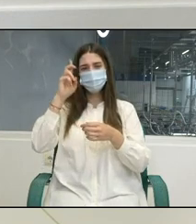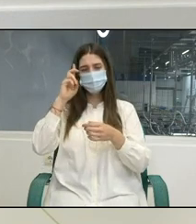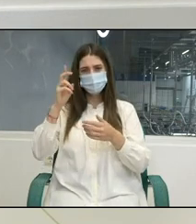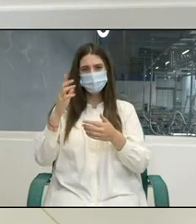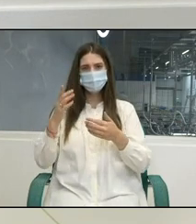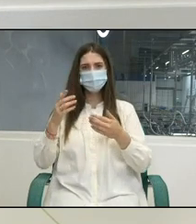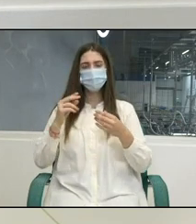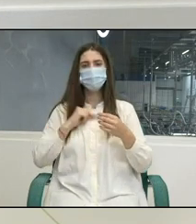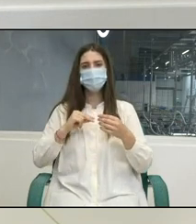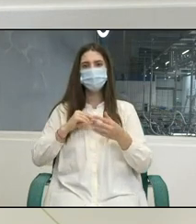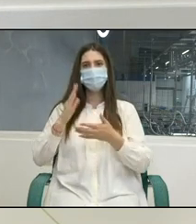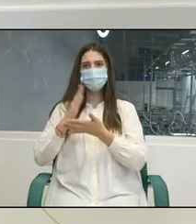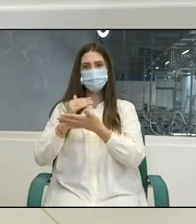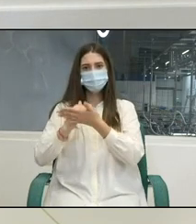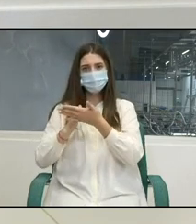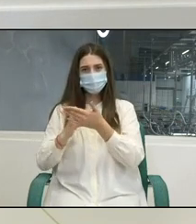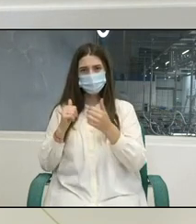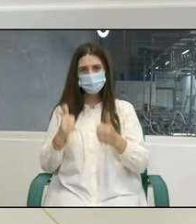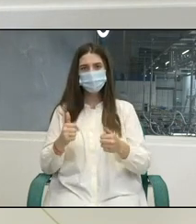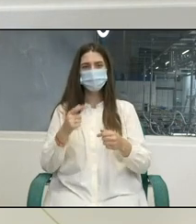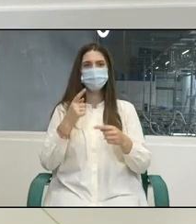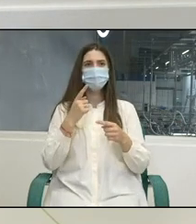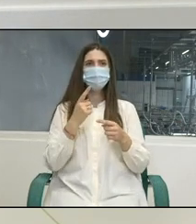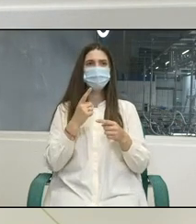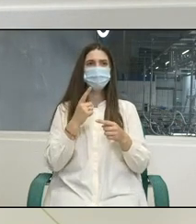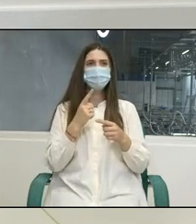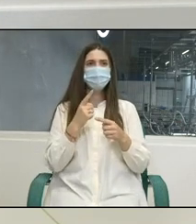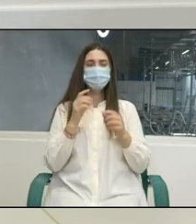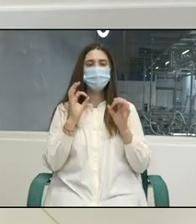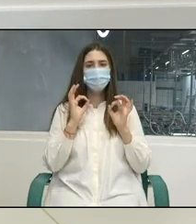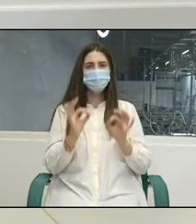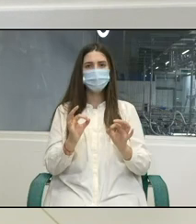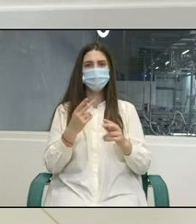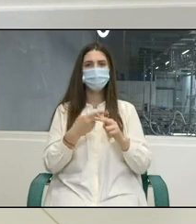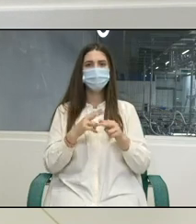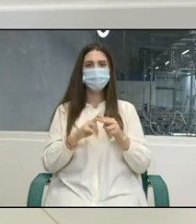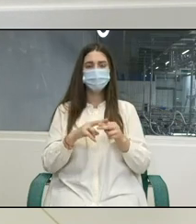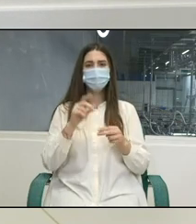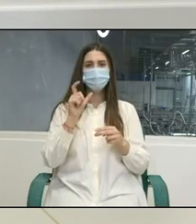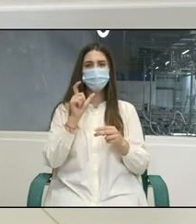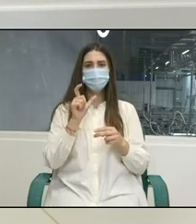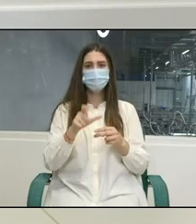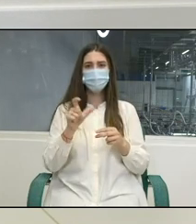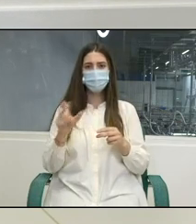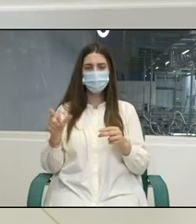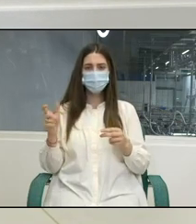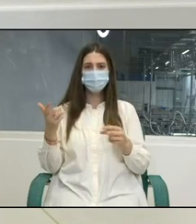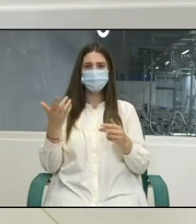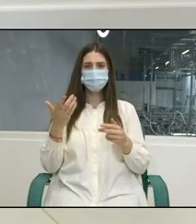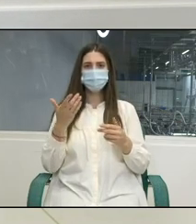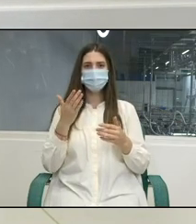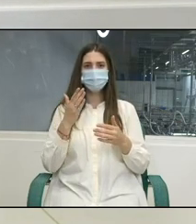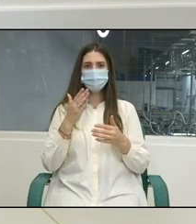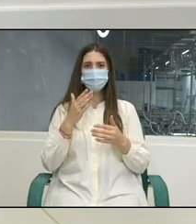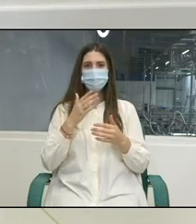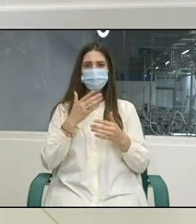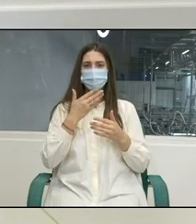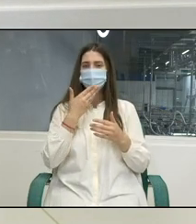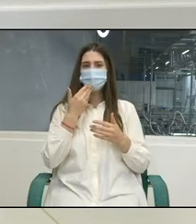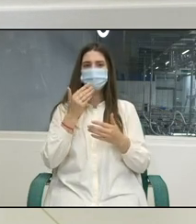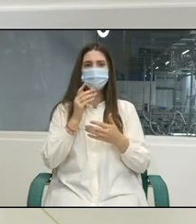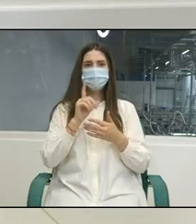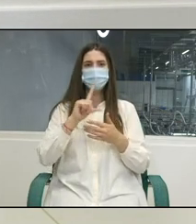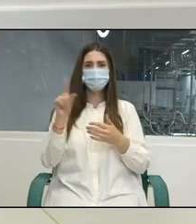Muncă, bună ziua, doamnă Dogaru, trebuie să funcționeze și Inspectoratul de Stat al Muncii, am auzit că domnul Sainciuc a făcut